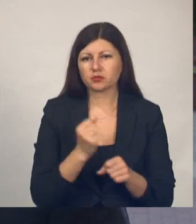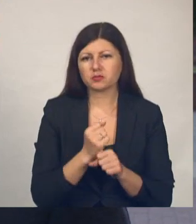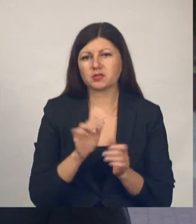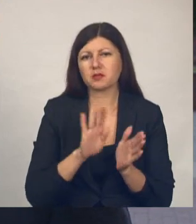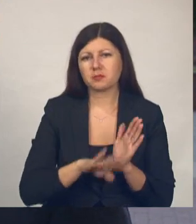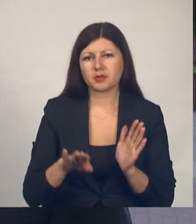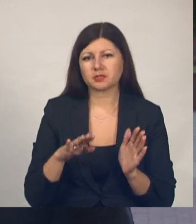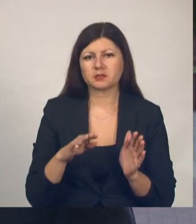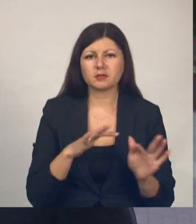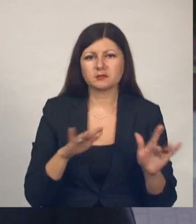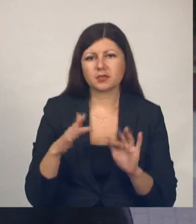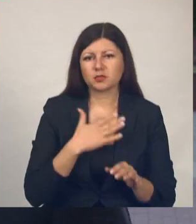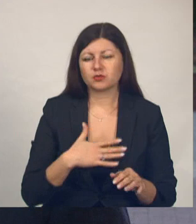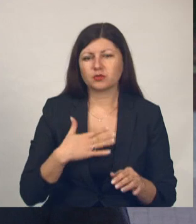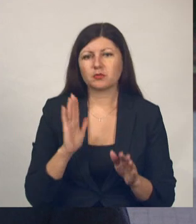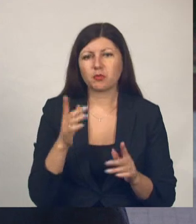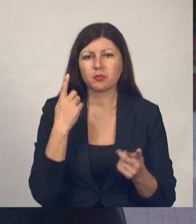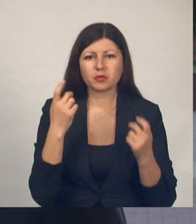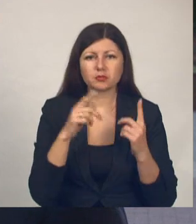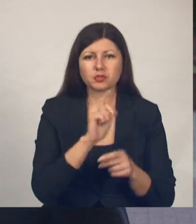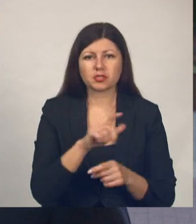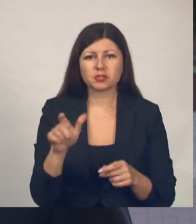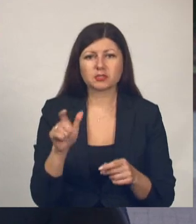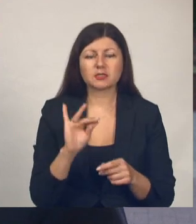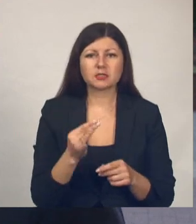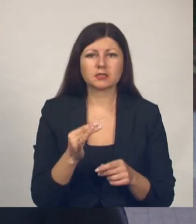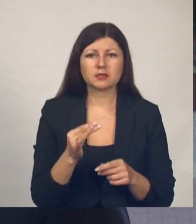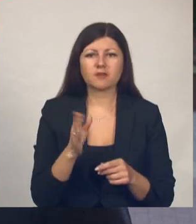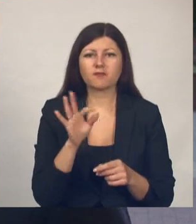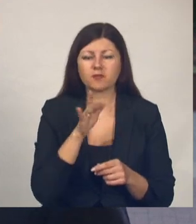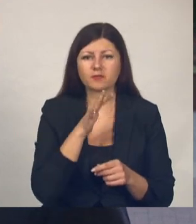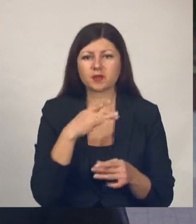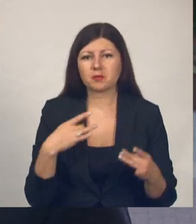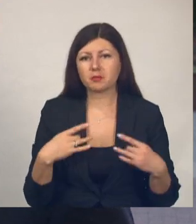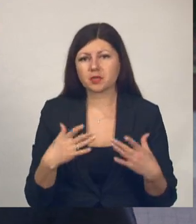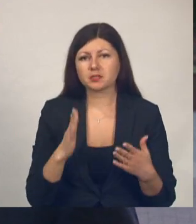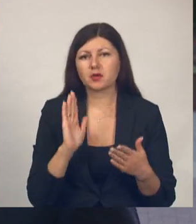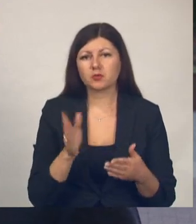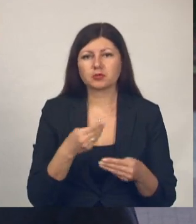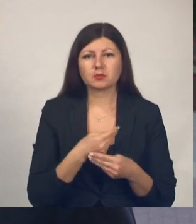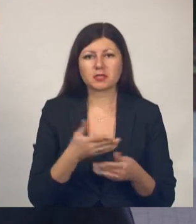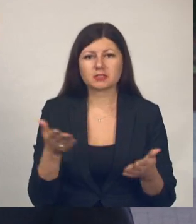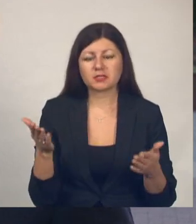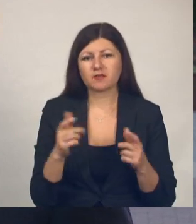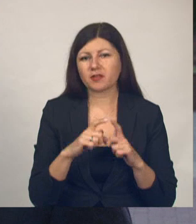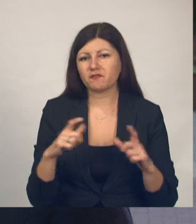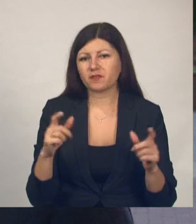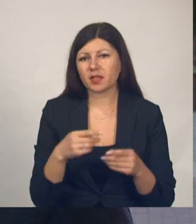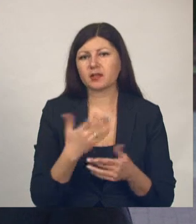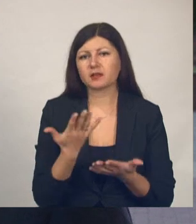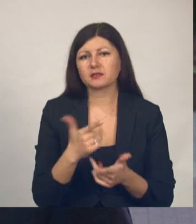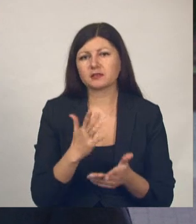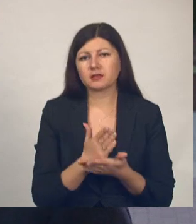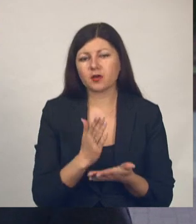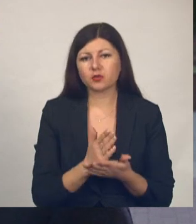суеты. Но мы будем предупреждать жителей и во время праздника будем раздавать флэера, где